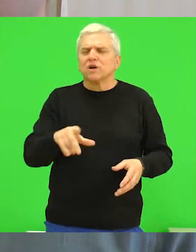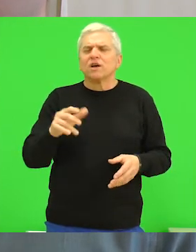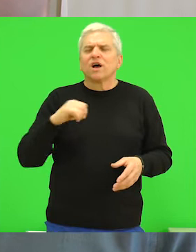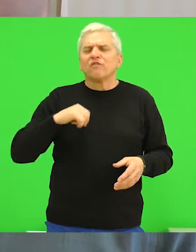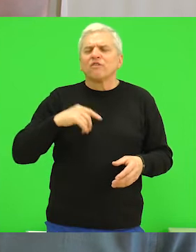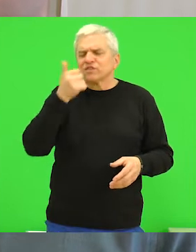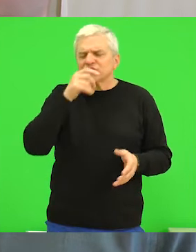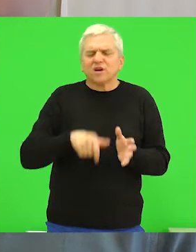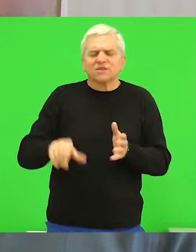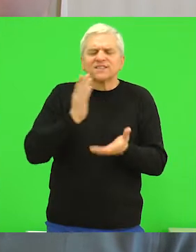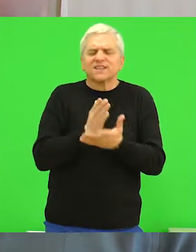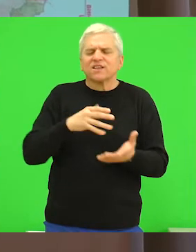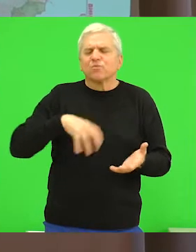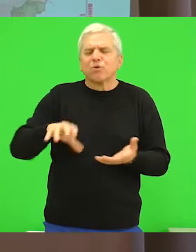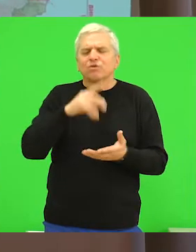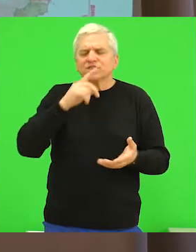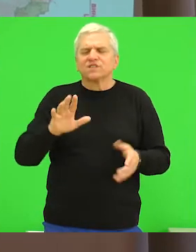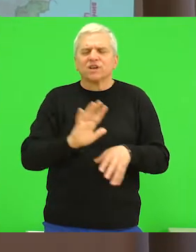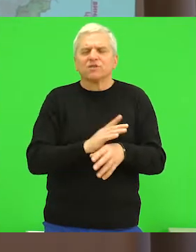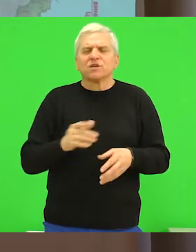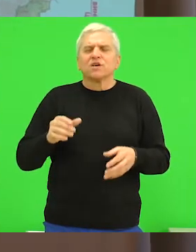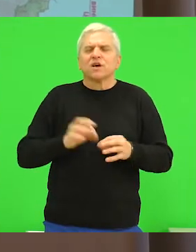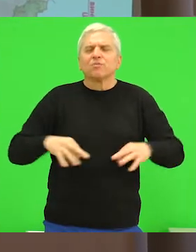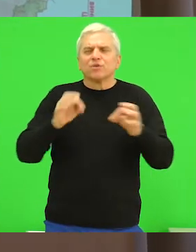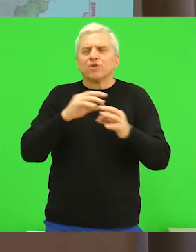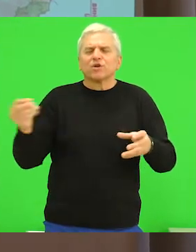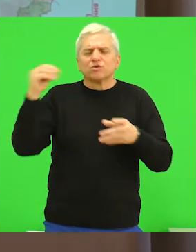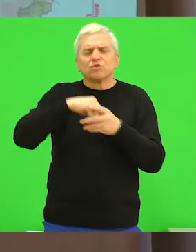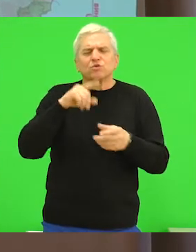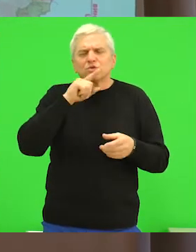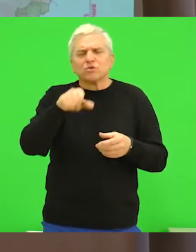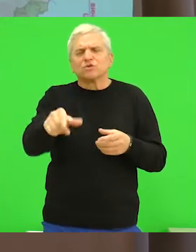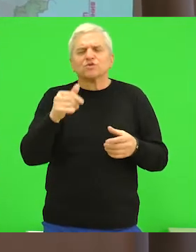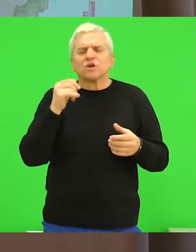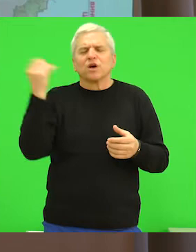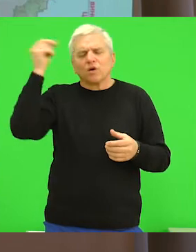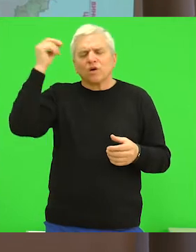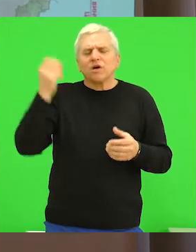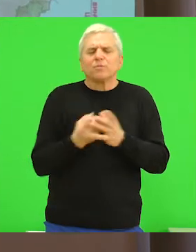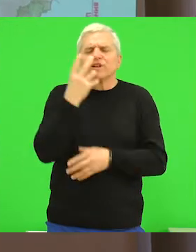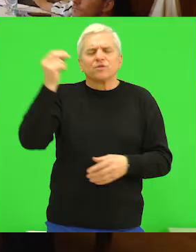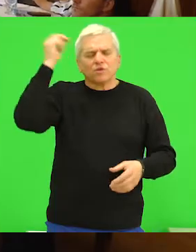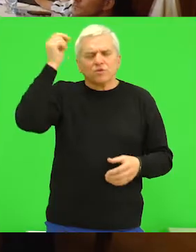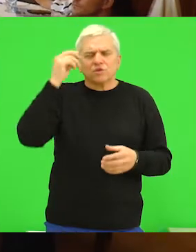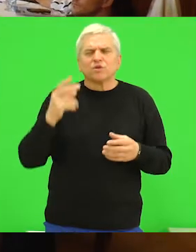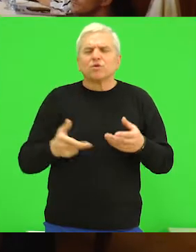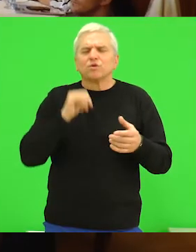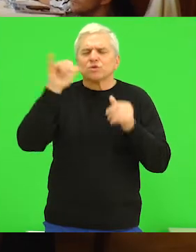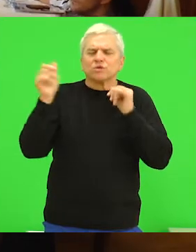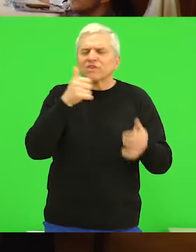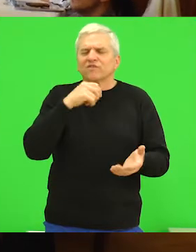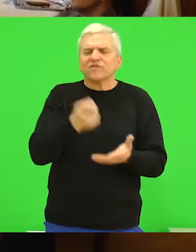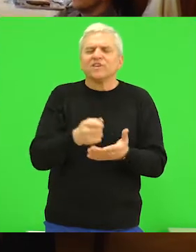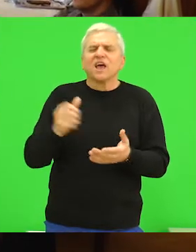onoga što srednja potisje nosi. Inače, projekat Integrisani razvoj prirodnog i kulturnog turizma u potisju